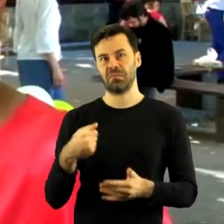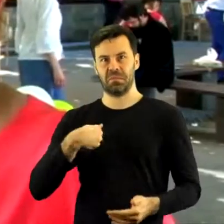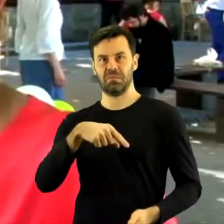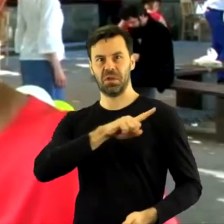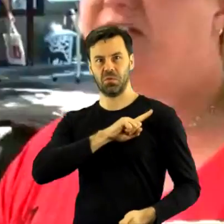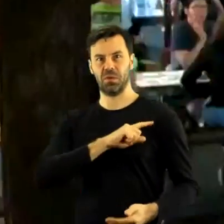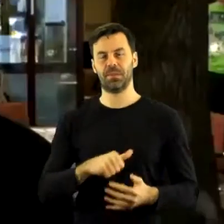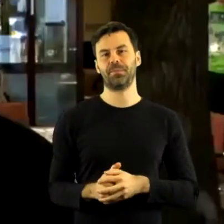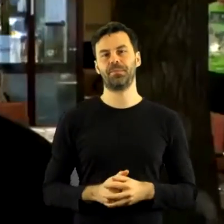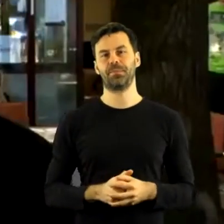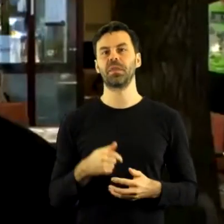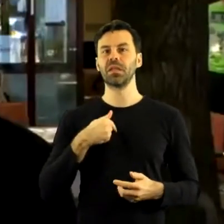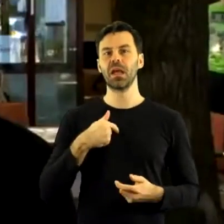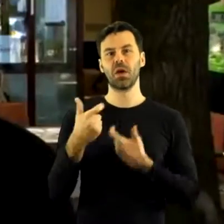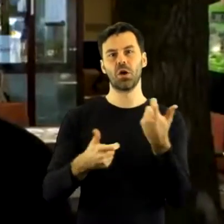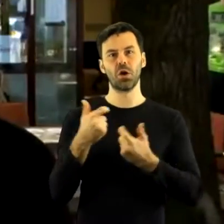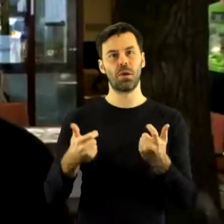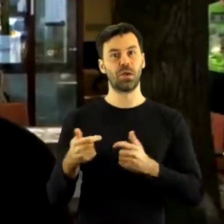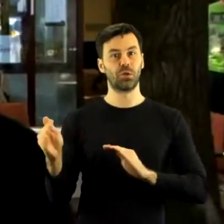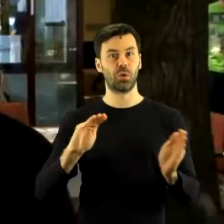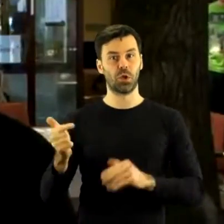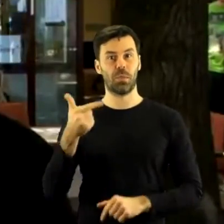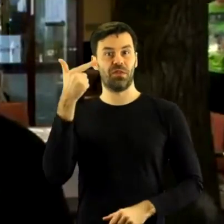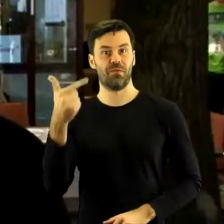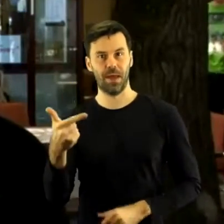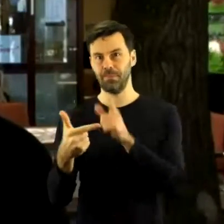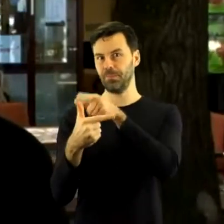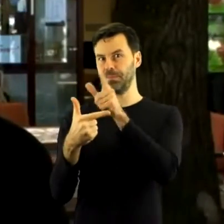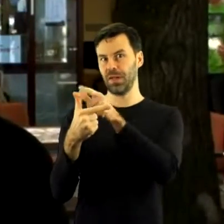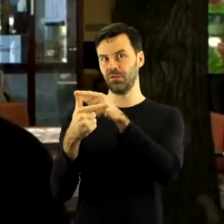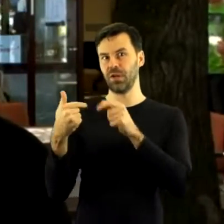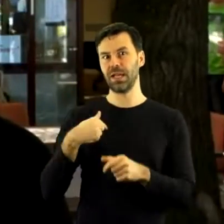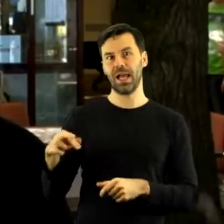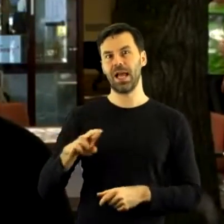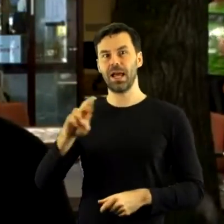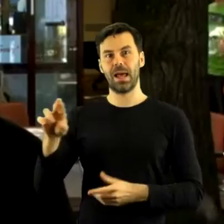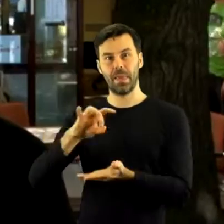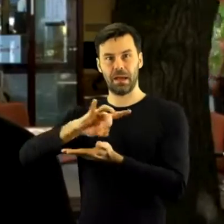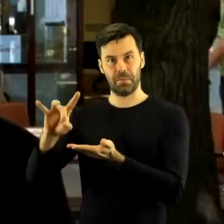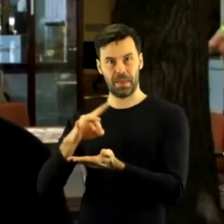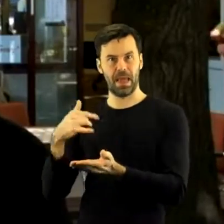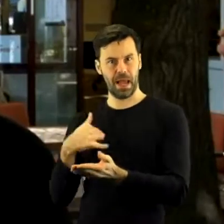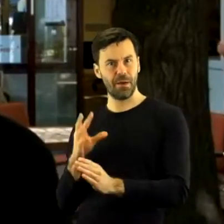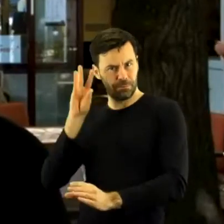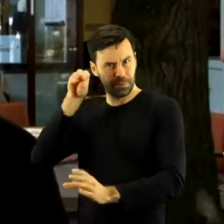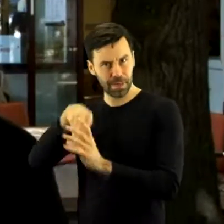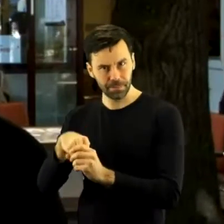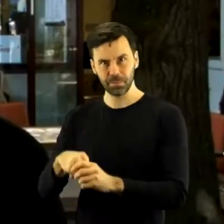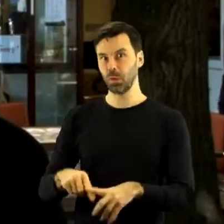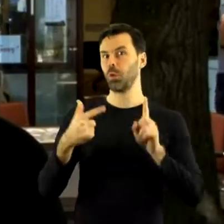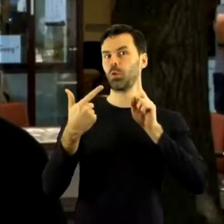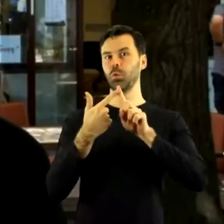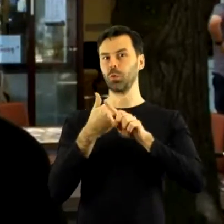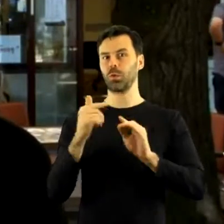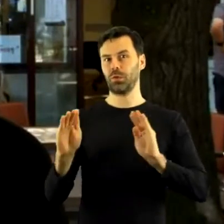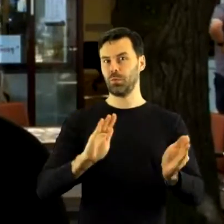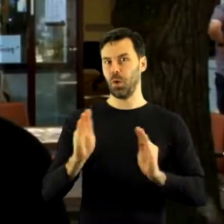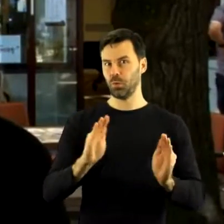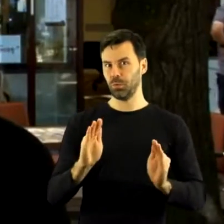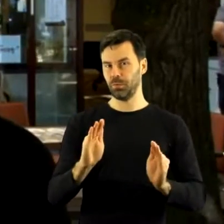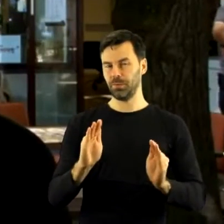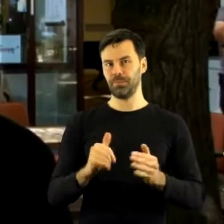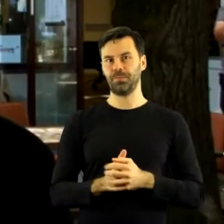w naszych gminach. Robię to na dwa sposoby. Pierwszy to uczestnictwo w sesji Rady Gminy. Drugim